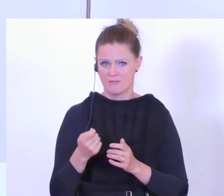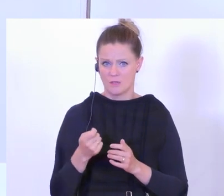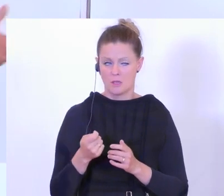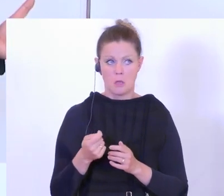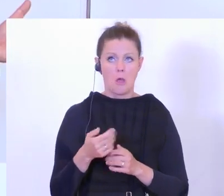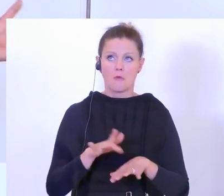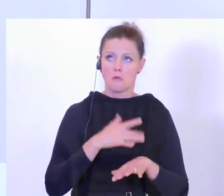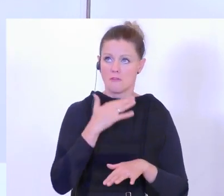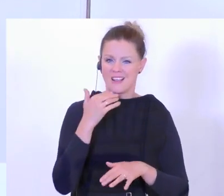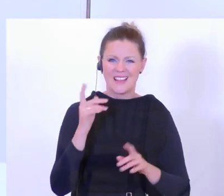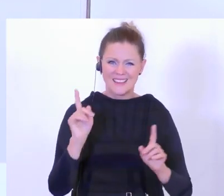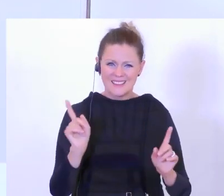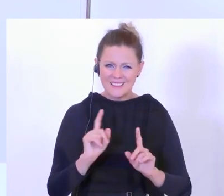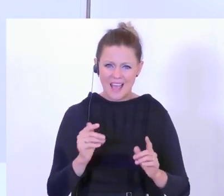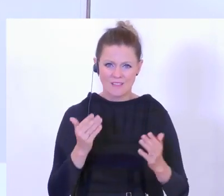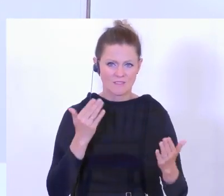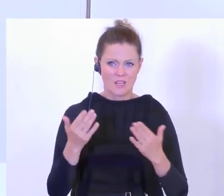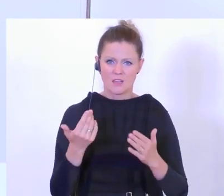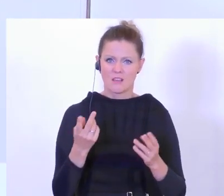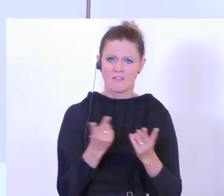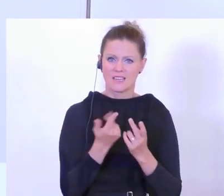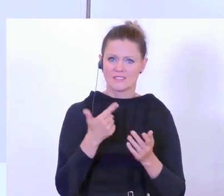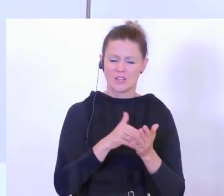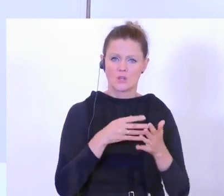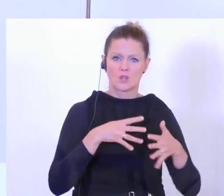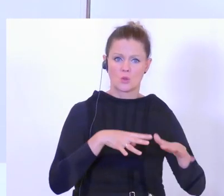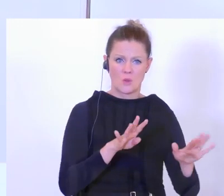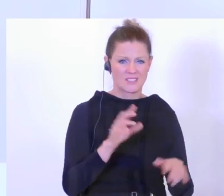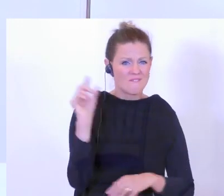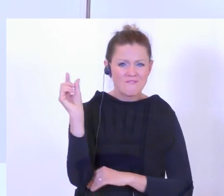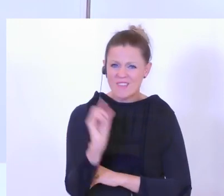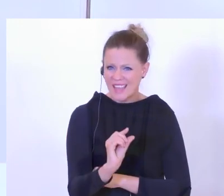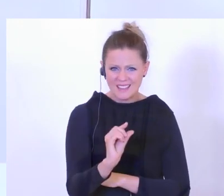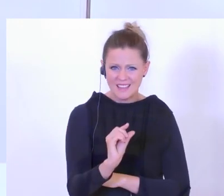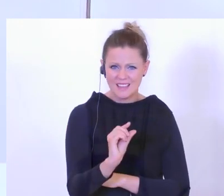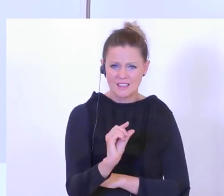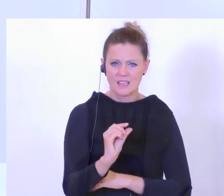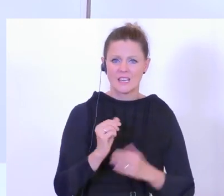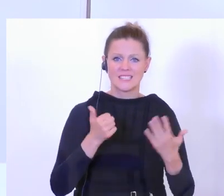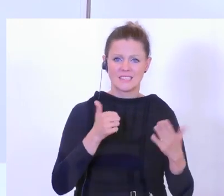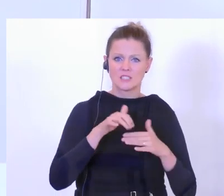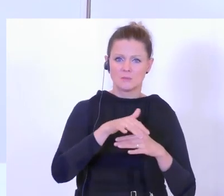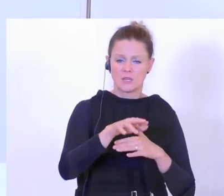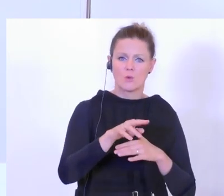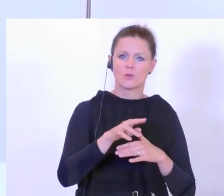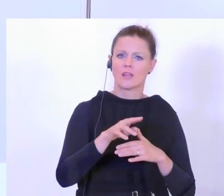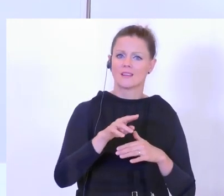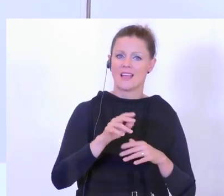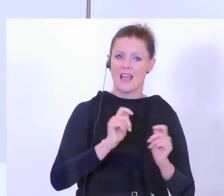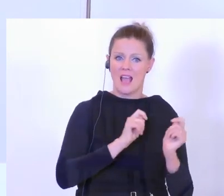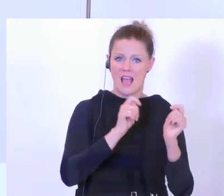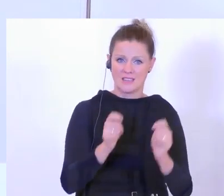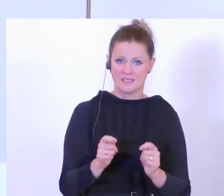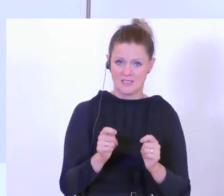Relation, wenn ich wieder auch 2019 hernehme, ganz wenig, weil wir hatten alleine 6 Millionen Anzeigen wegen Verkehrsübertretungen